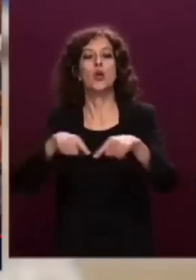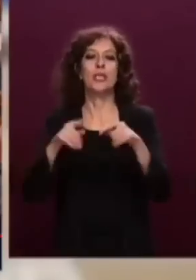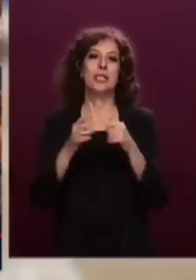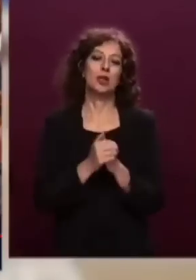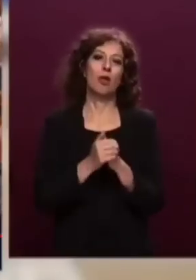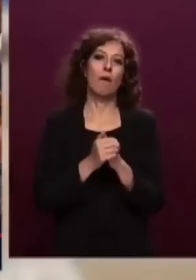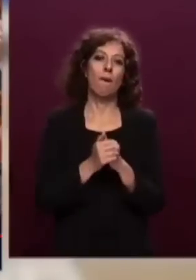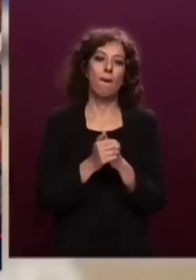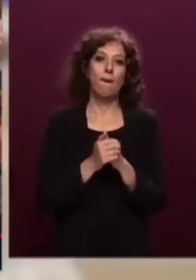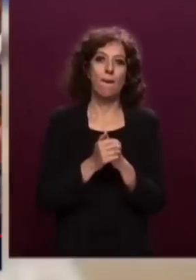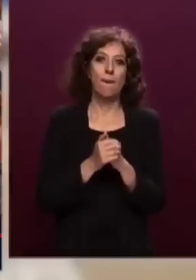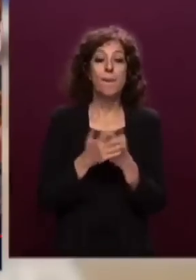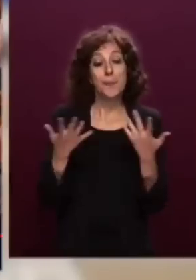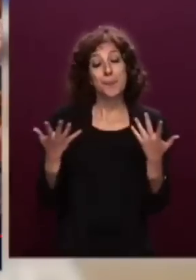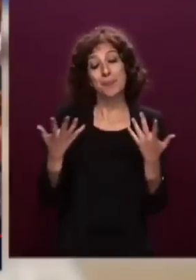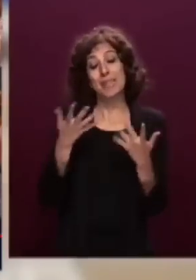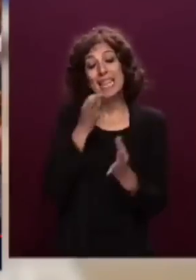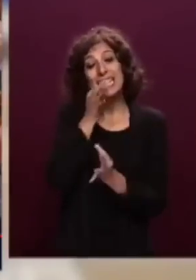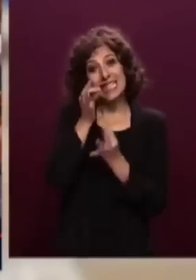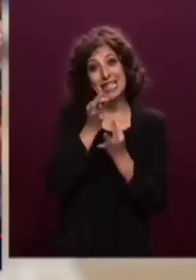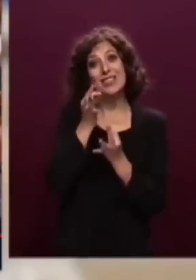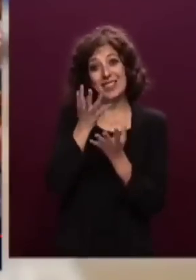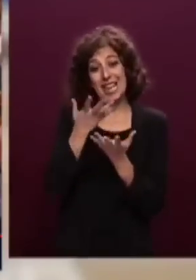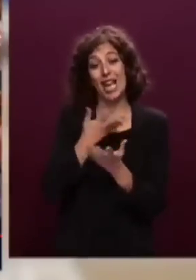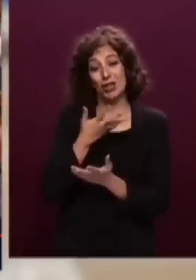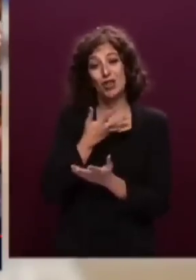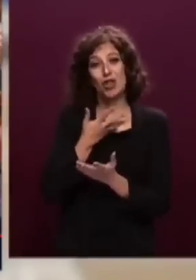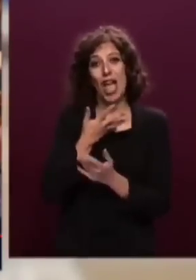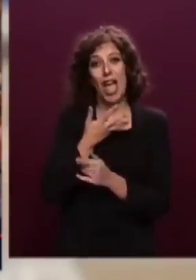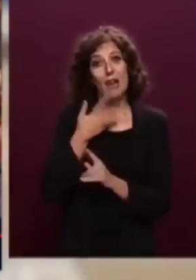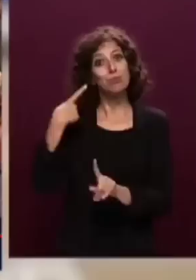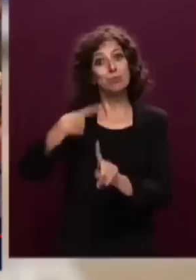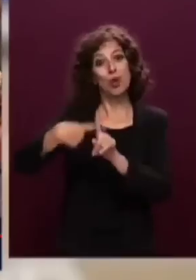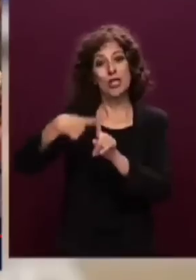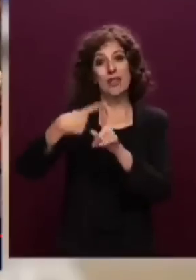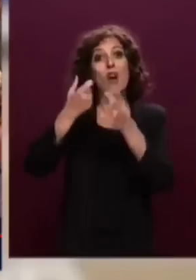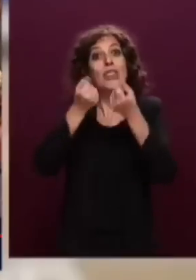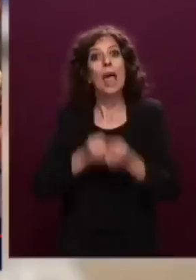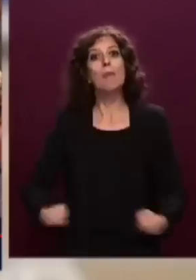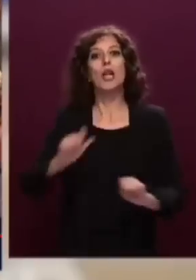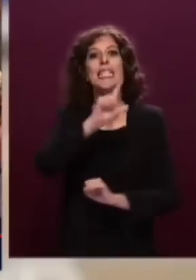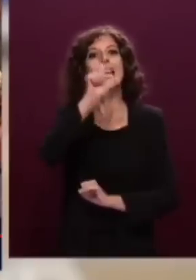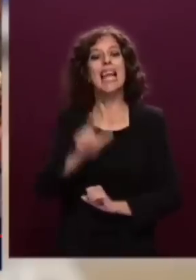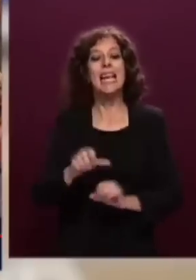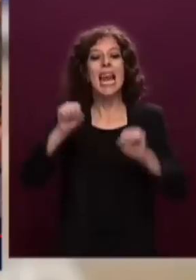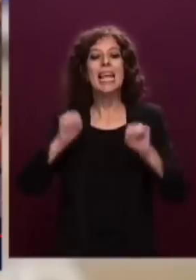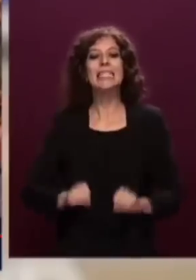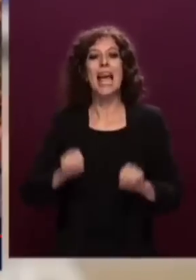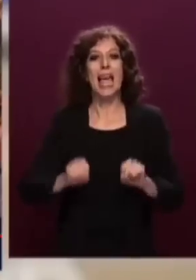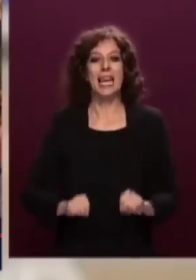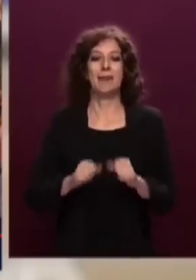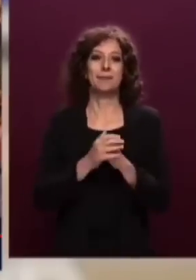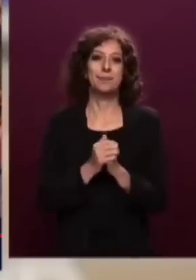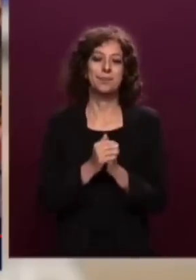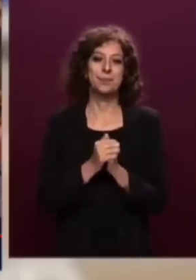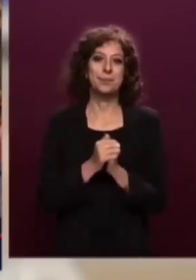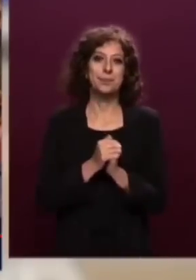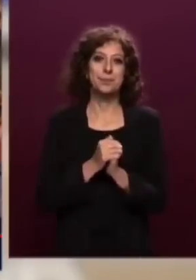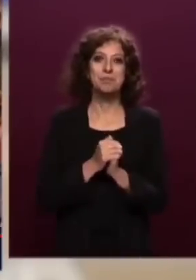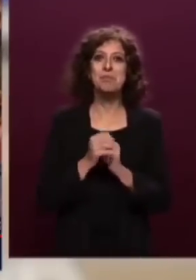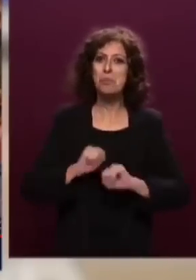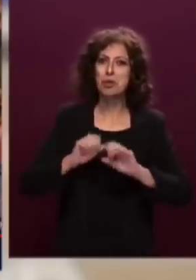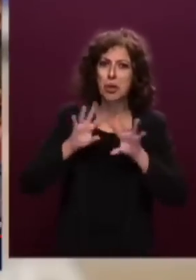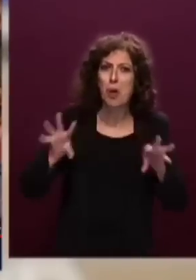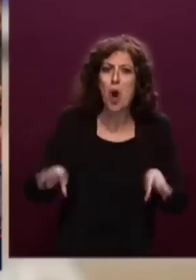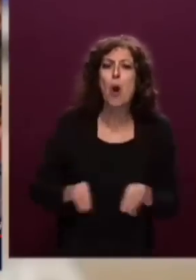Allora c'è una buona notizia, che la democrazia italiana è sana. Se si può iniziare dai